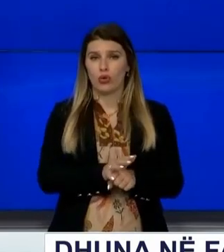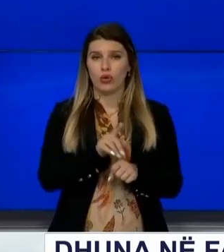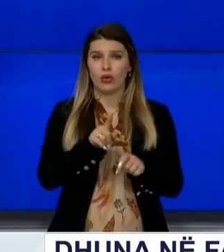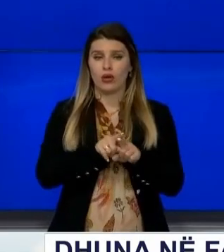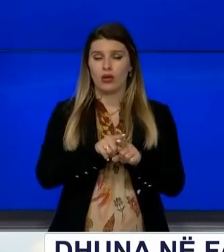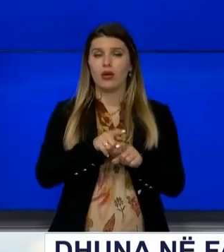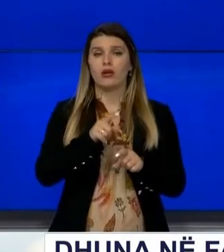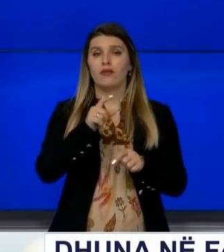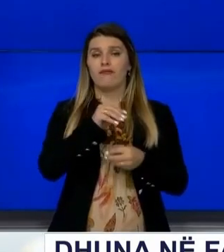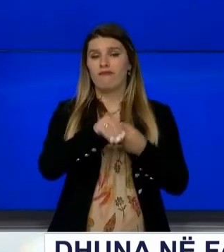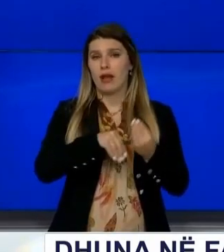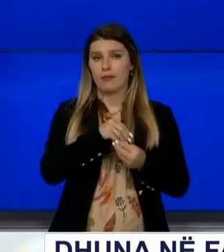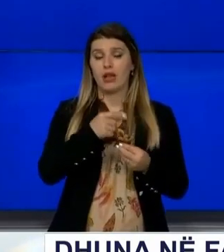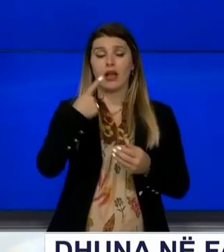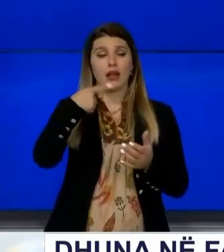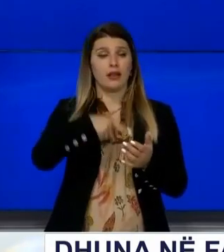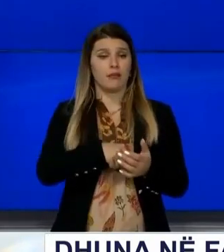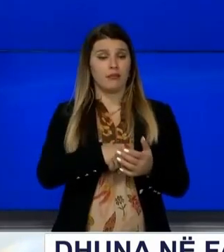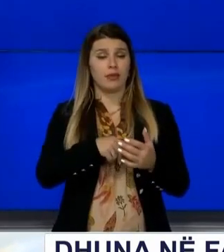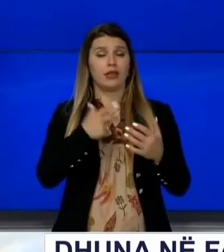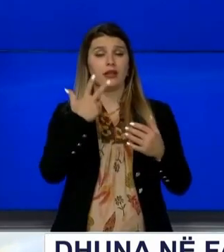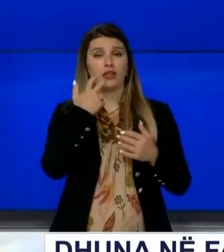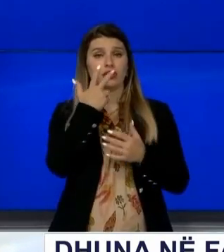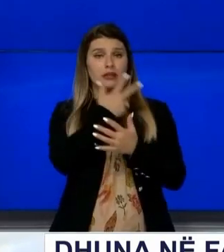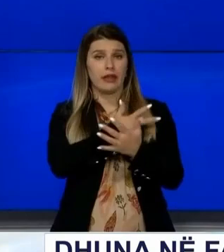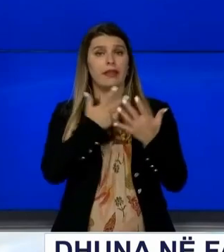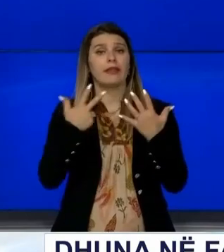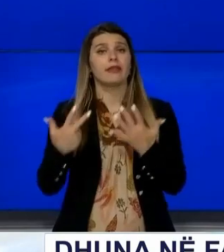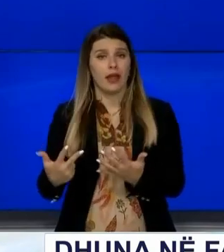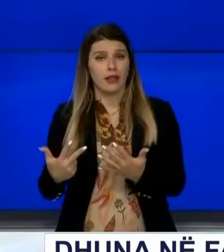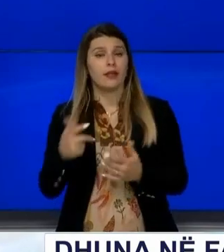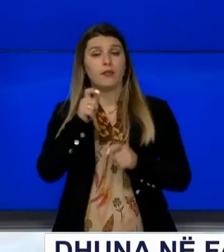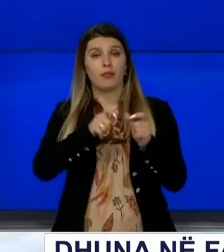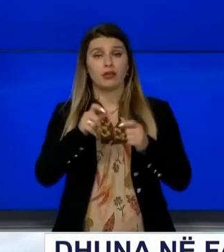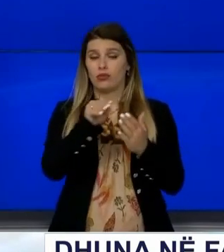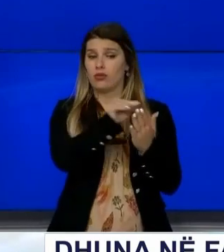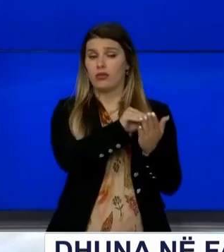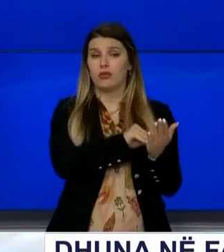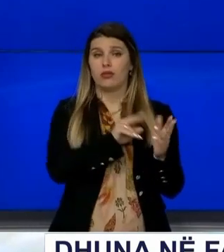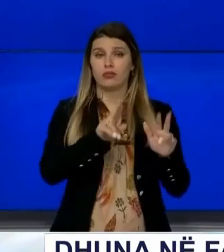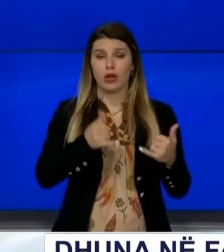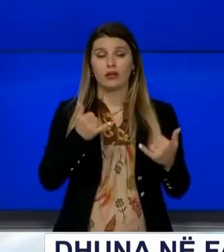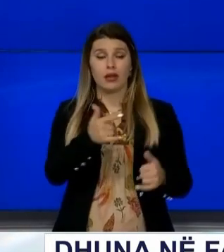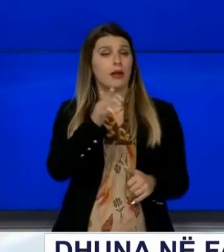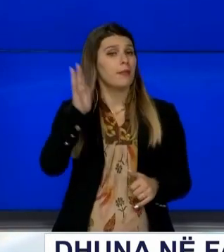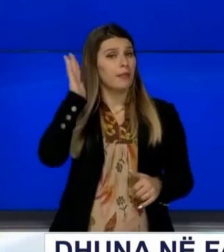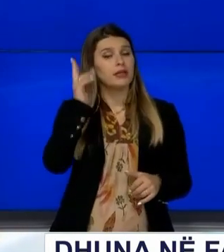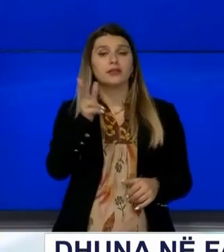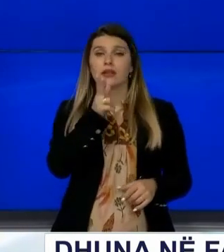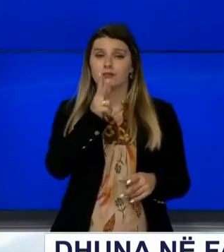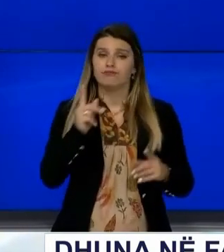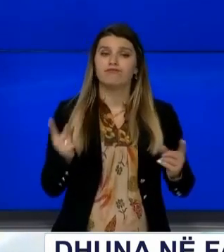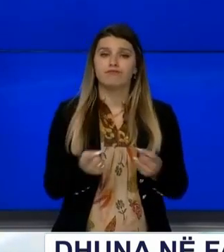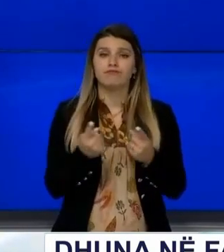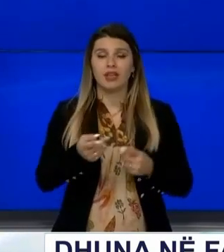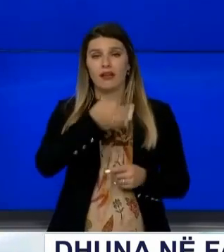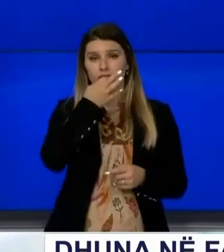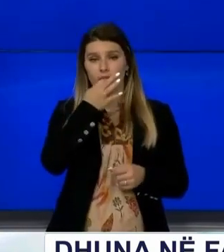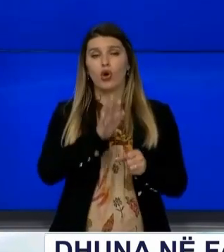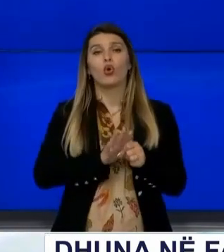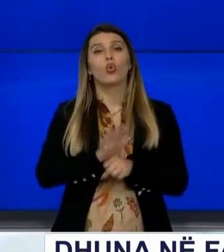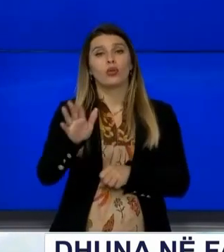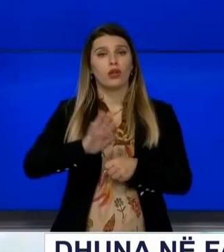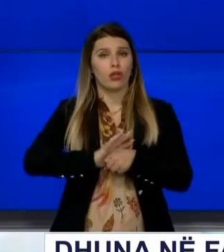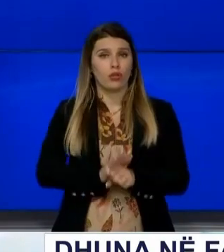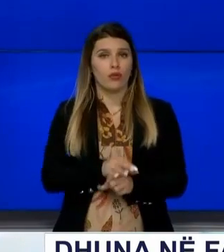1388 rastë të dhunës në familje Ndërko Ministrije do të filloj me një fushat ndrygjithsue se kunder kasaj